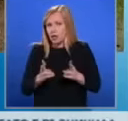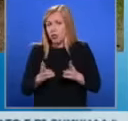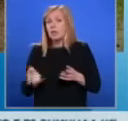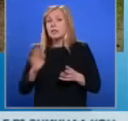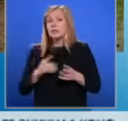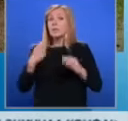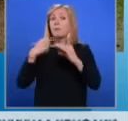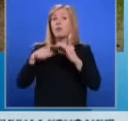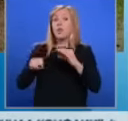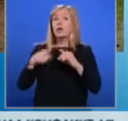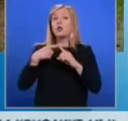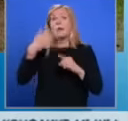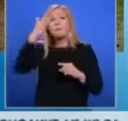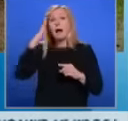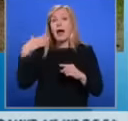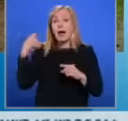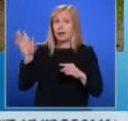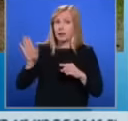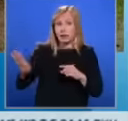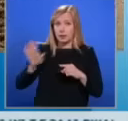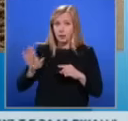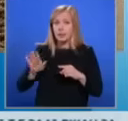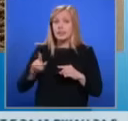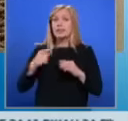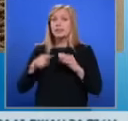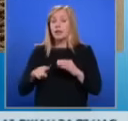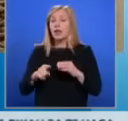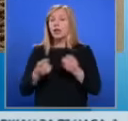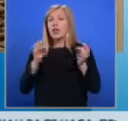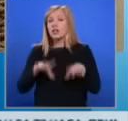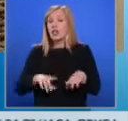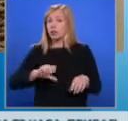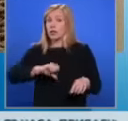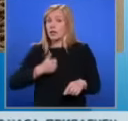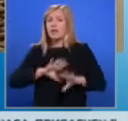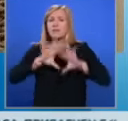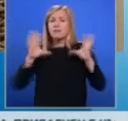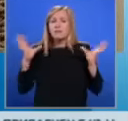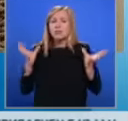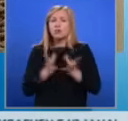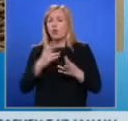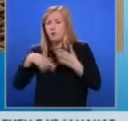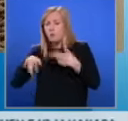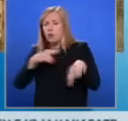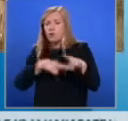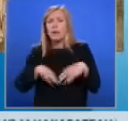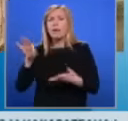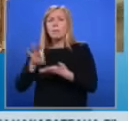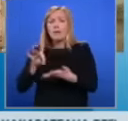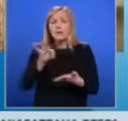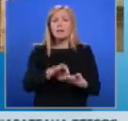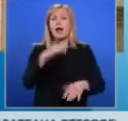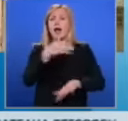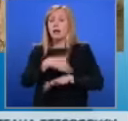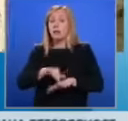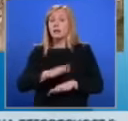подадение от майката сигнал, в началото на месец януари от полицията са проверили всички адреси и места, които обичайно е посещавала жената.